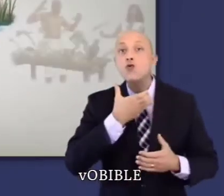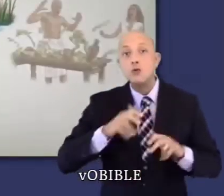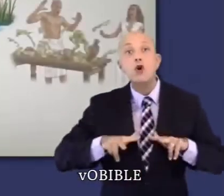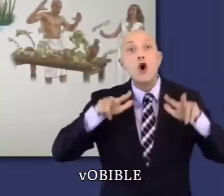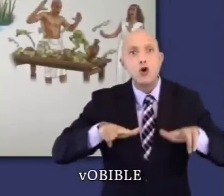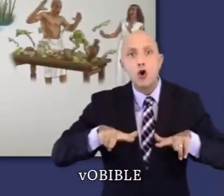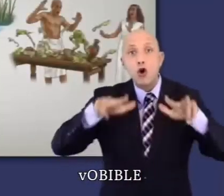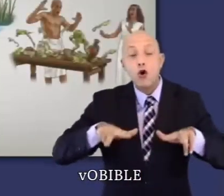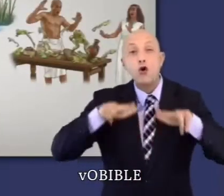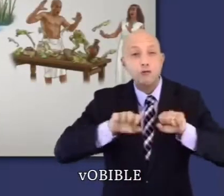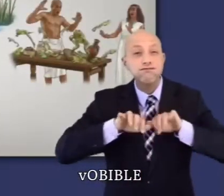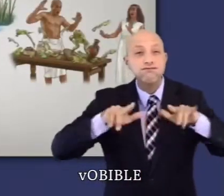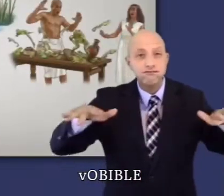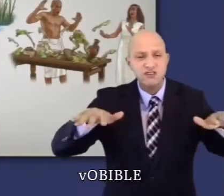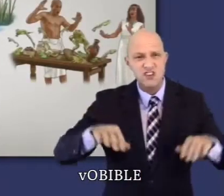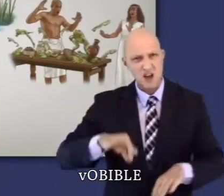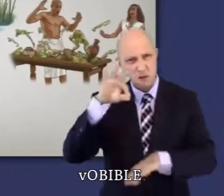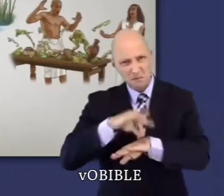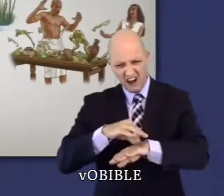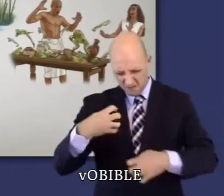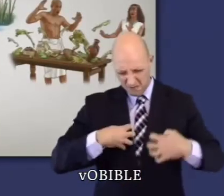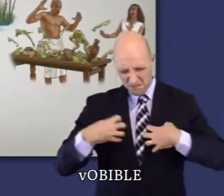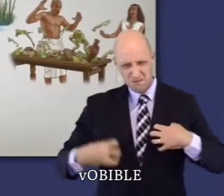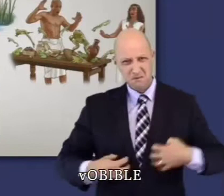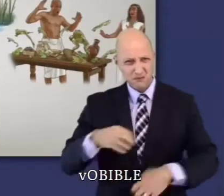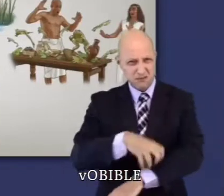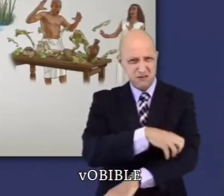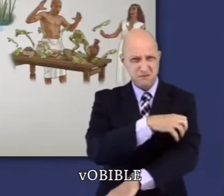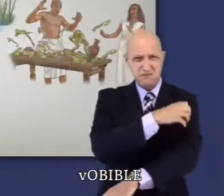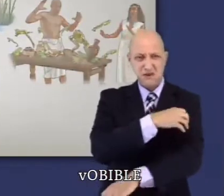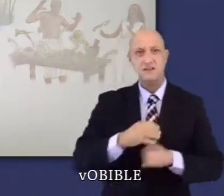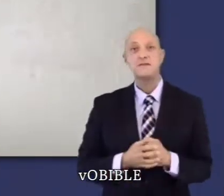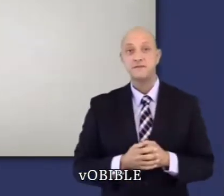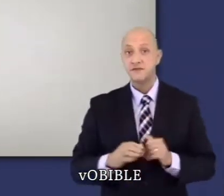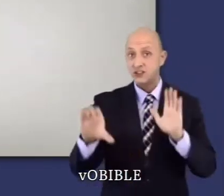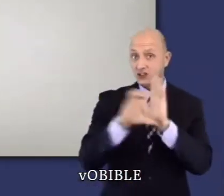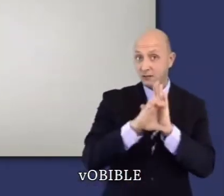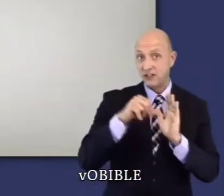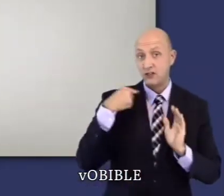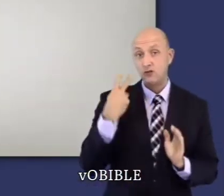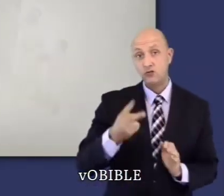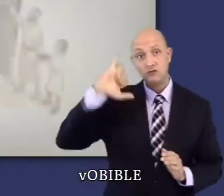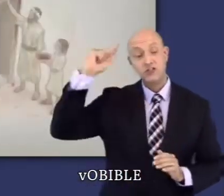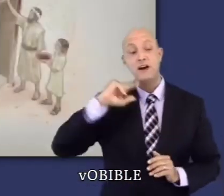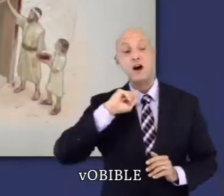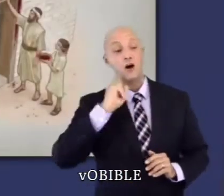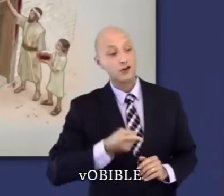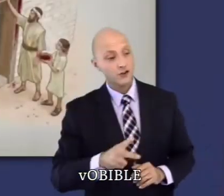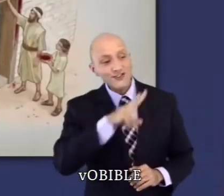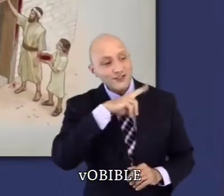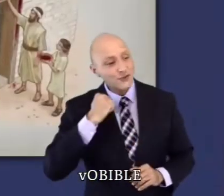Des grenouilles couvrent le pays et les hommes et les animaux sont frappés de furoncles. Dans le chapitre 12,